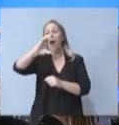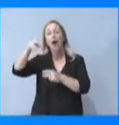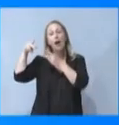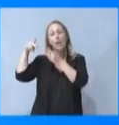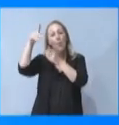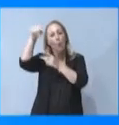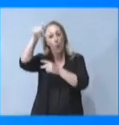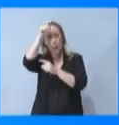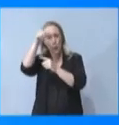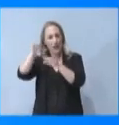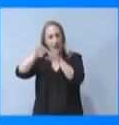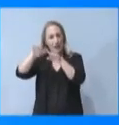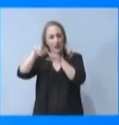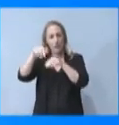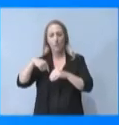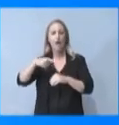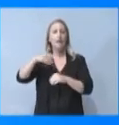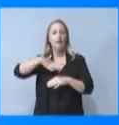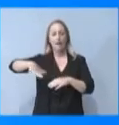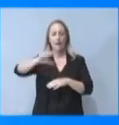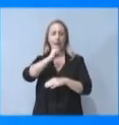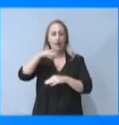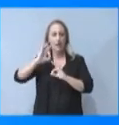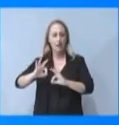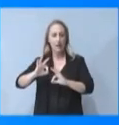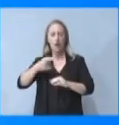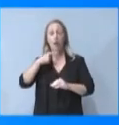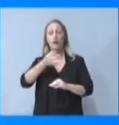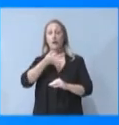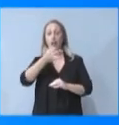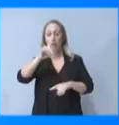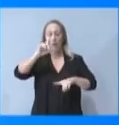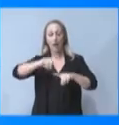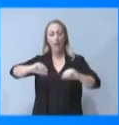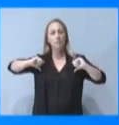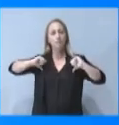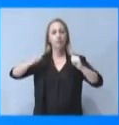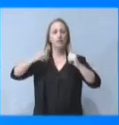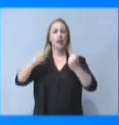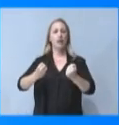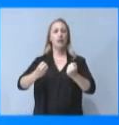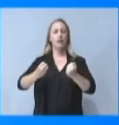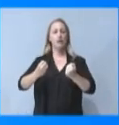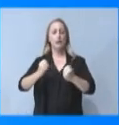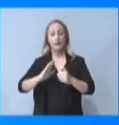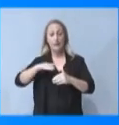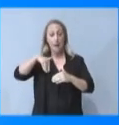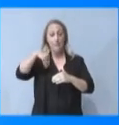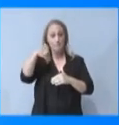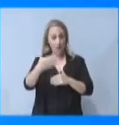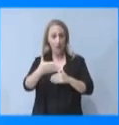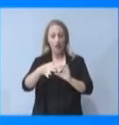διερεύνηση. Το πρώτο ένσιμο είναι τα 1.200 ευρώ για έξι μήνες σε όσους νέους προσλαμβάνονται σε δουλειές